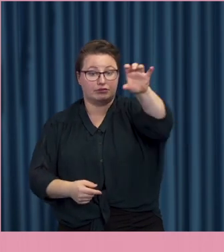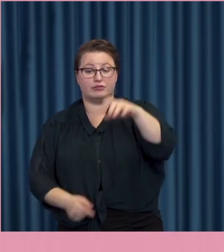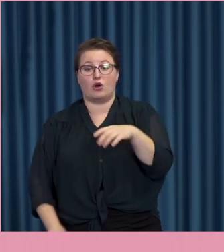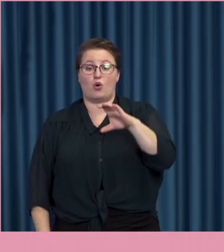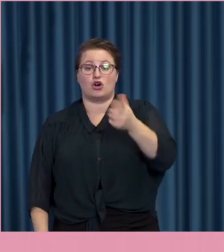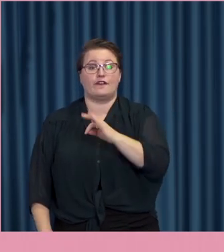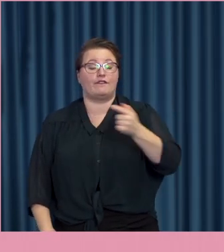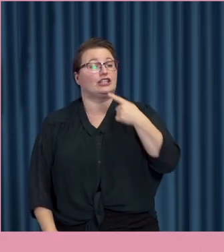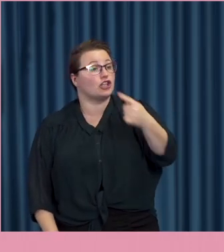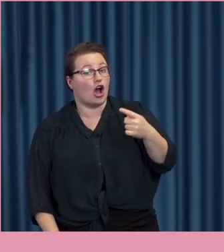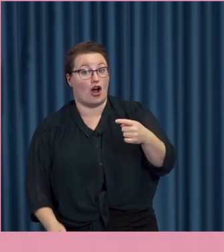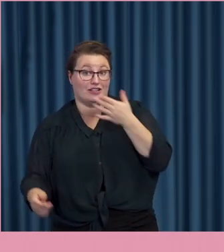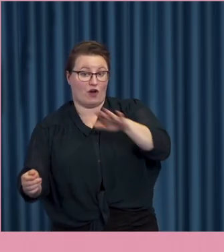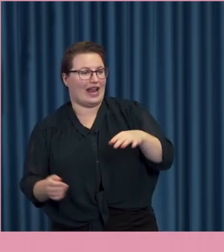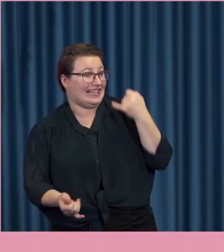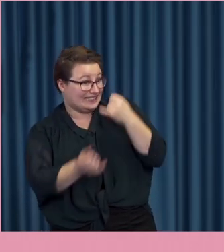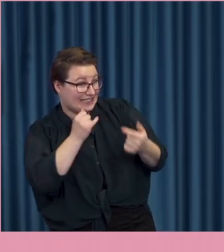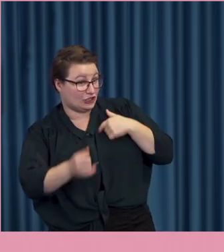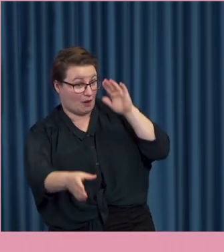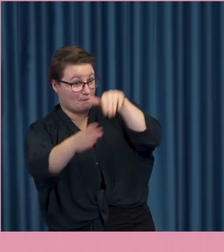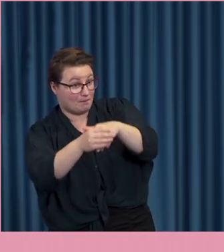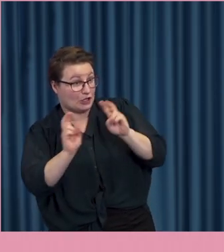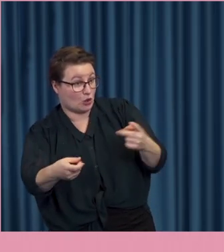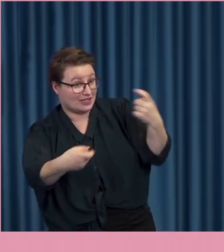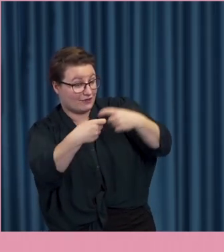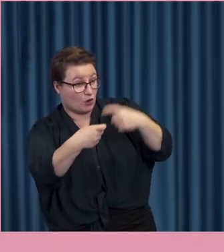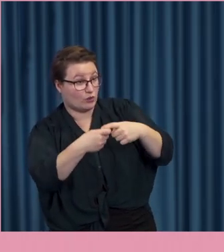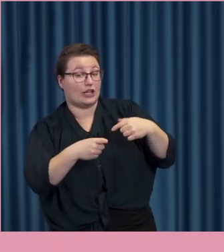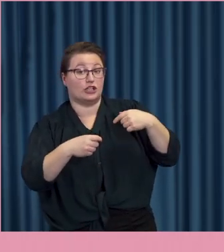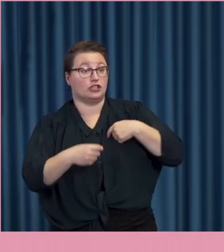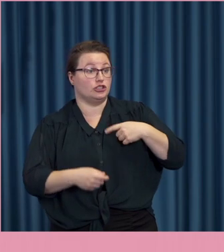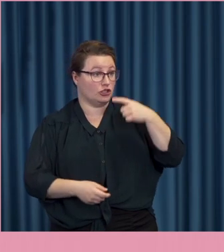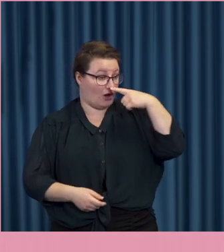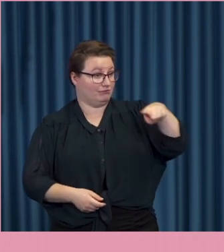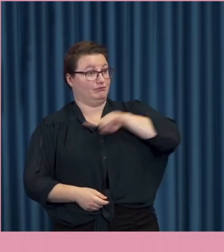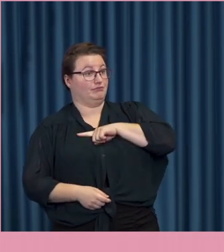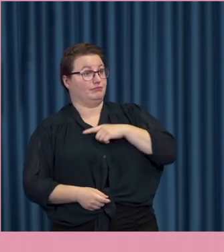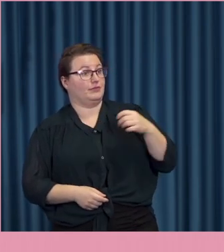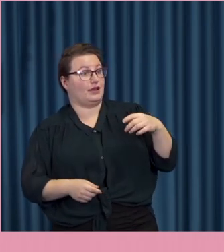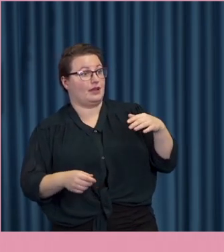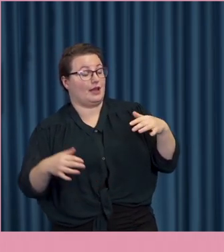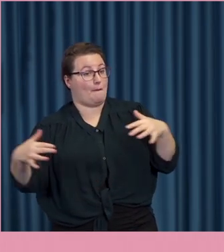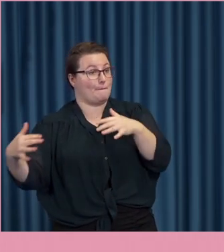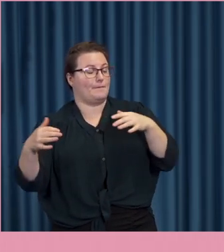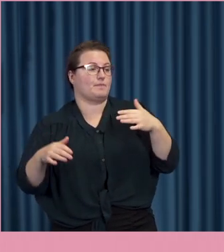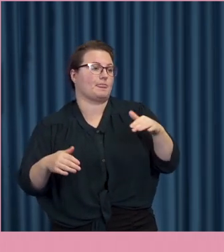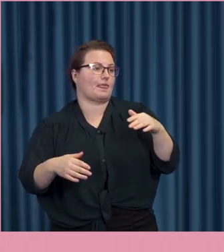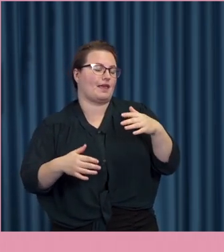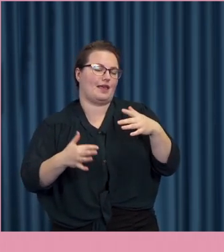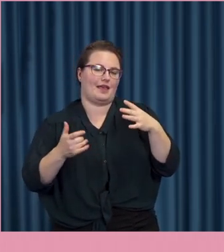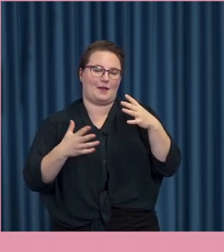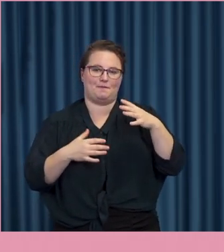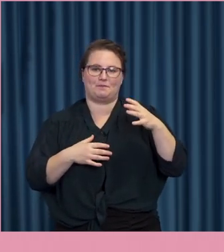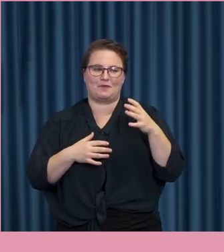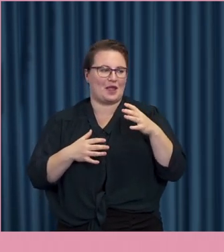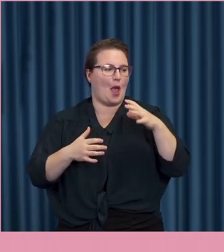svarade, förra gången jag deltog i ett sånt här sammanhang så fick jag mordhot mot mina barn från din svann, sa han. gav därmed också Ivar